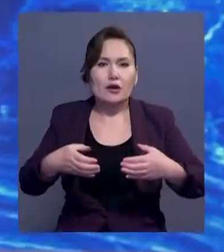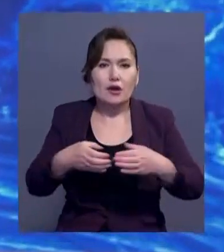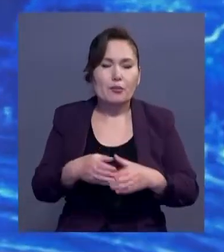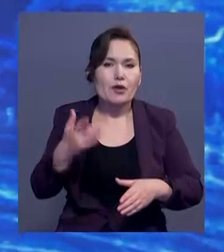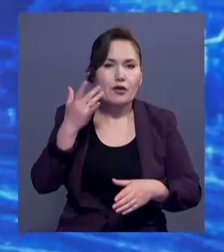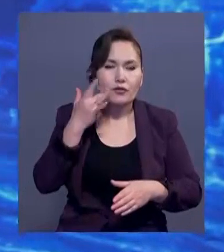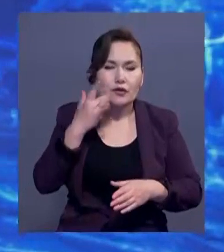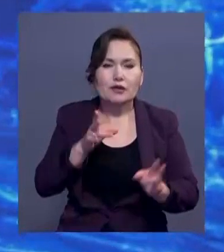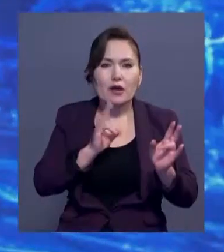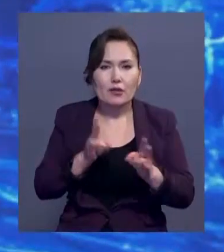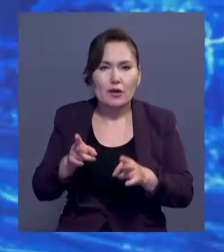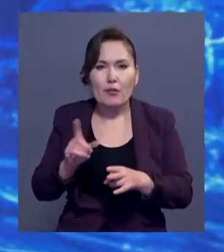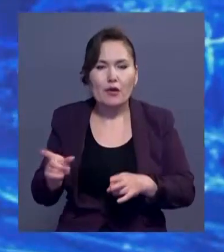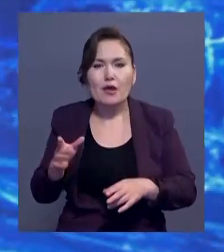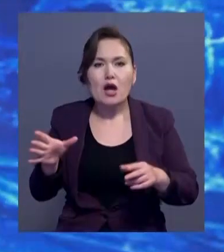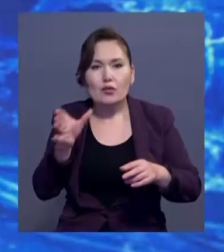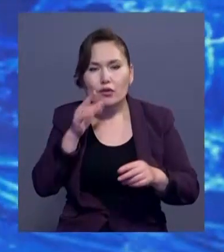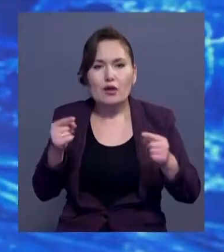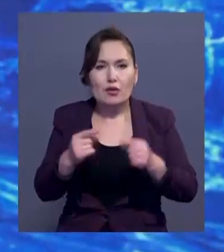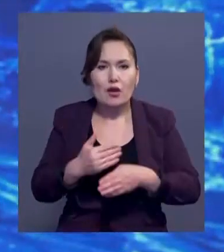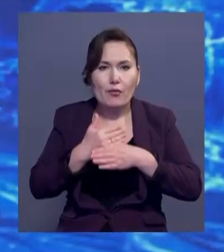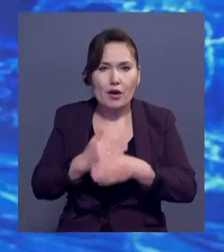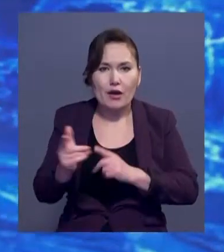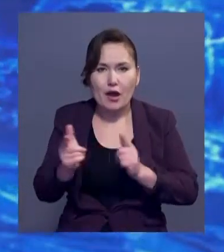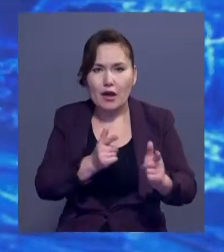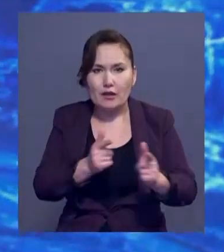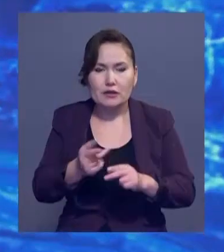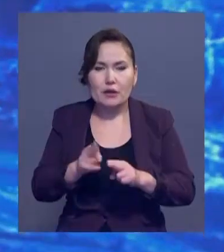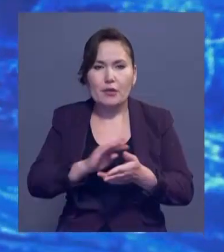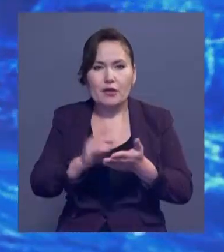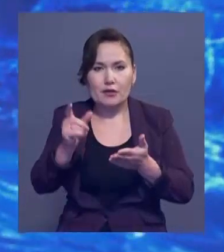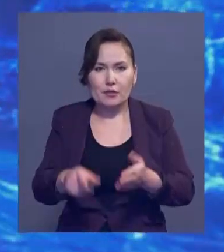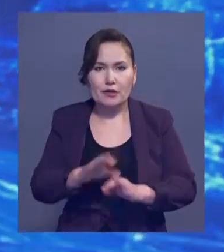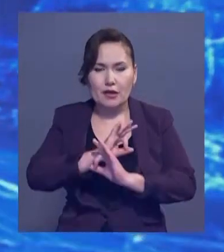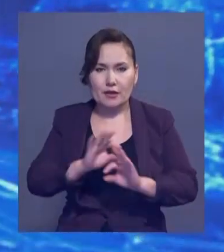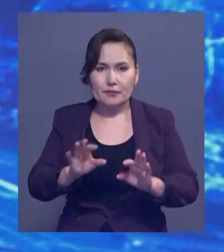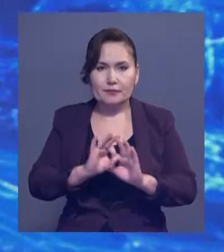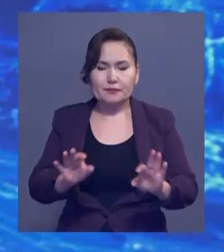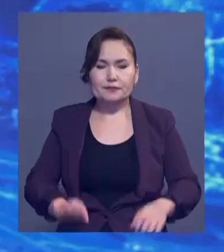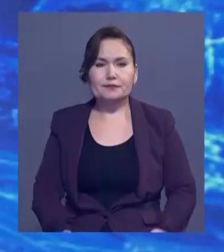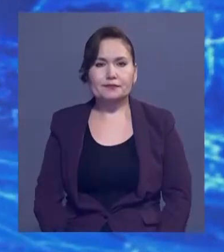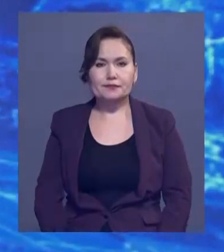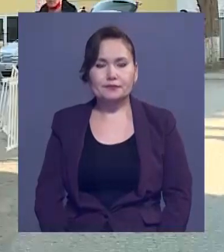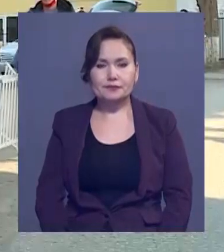жағдайыға тап болған азаматтарға дер кезінде қол үшін беруге әзіріп. Тақырыпты тілшіміз толықтырсын.